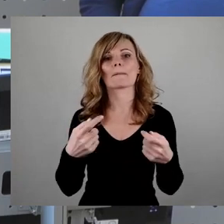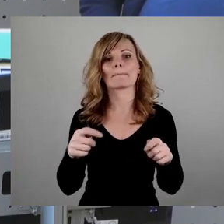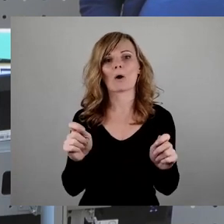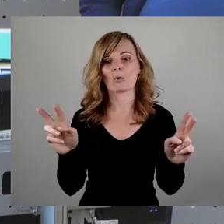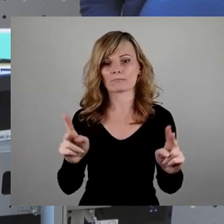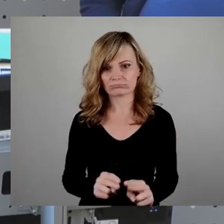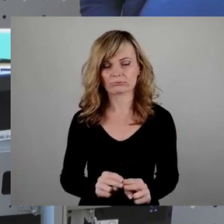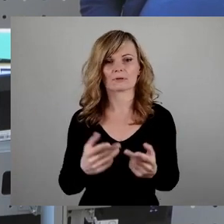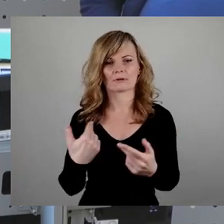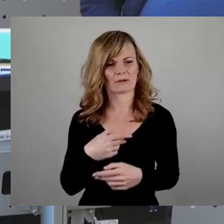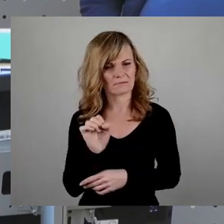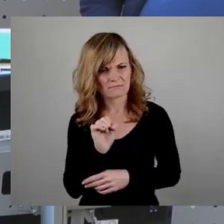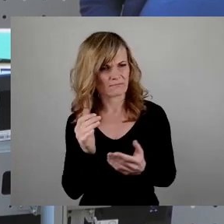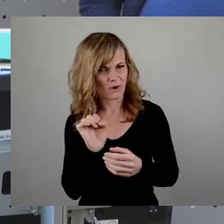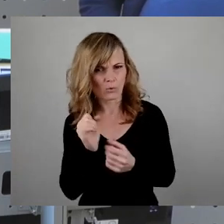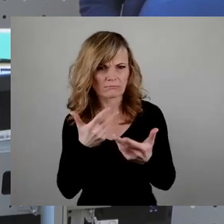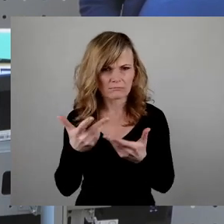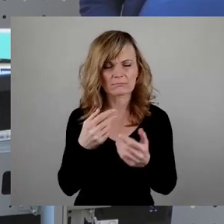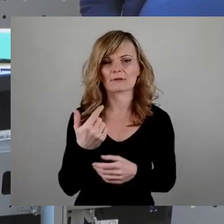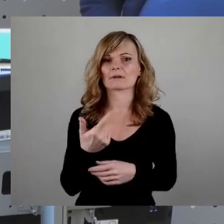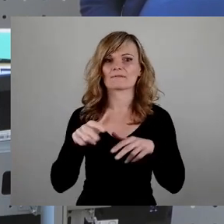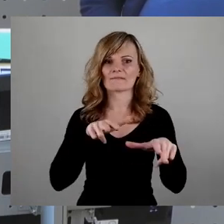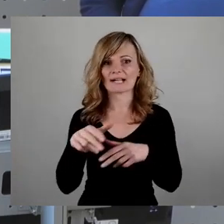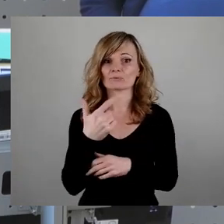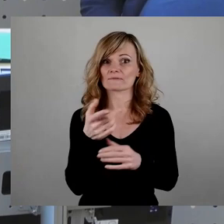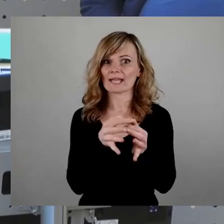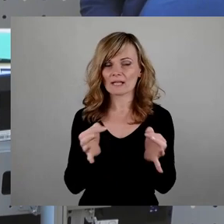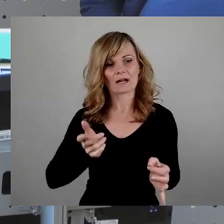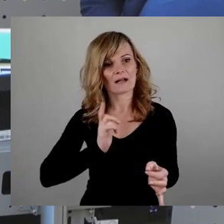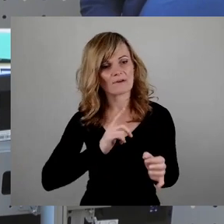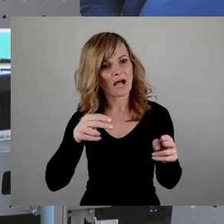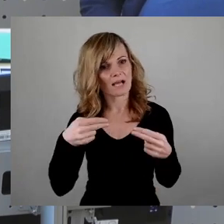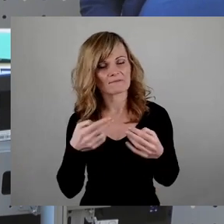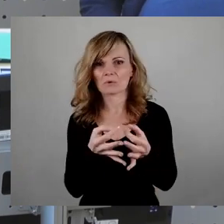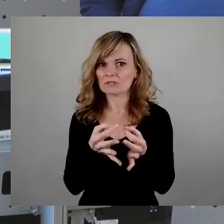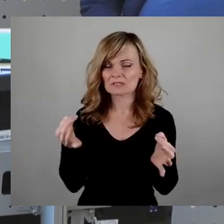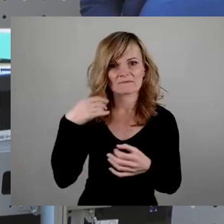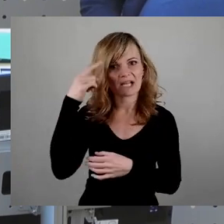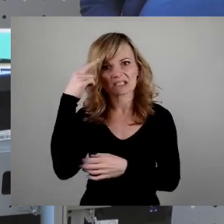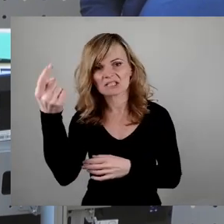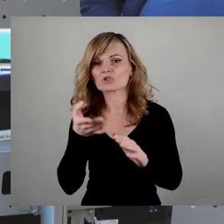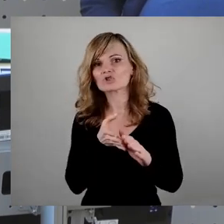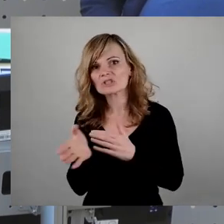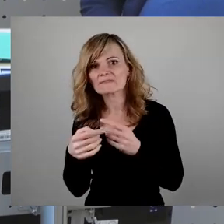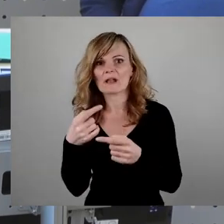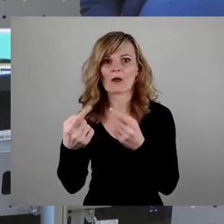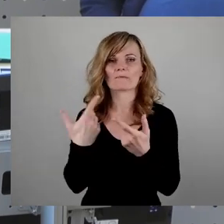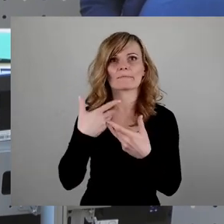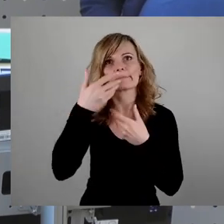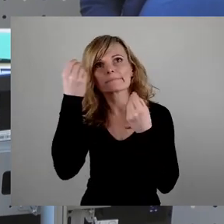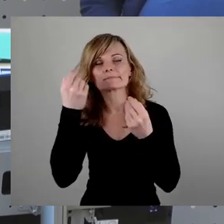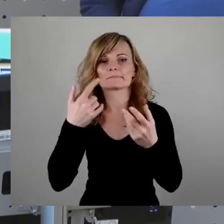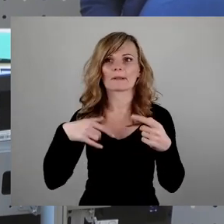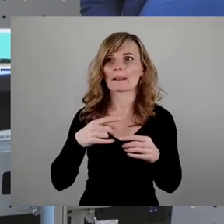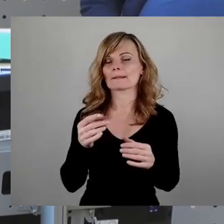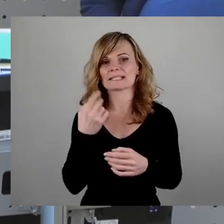Tage lang keine vernünftige Erklärung abgeben. Irgendetwas war da durchgerutscht, war wohl schiefgelaufen und man suchte